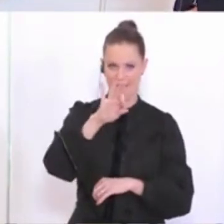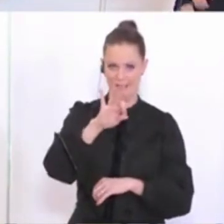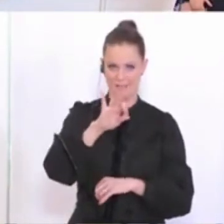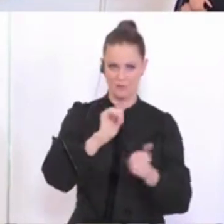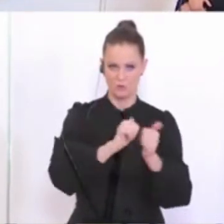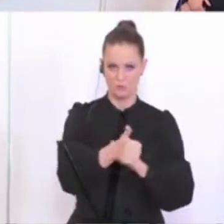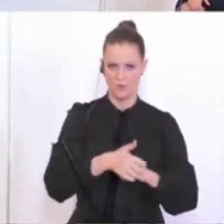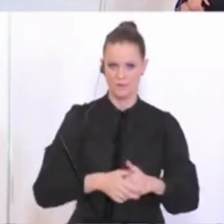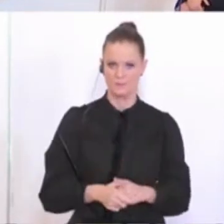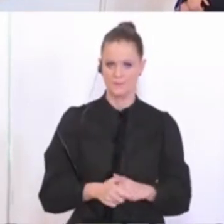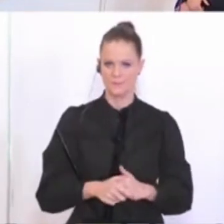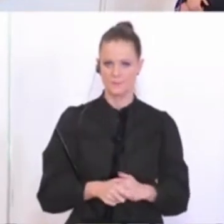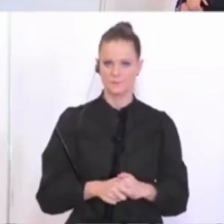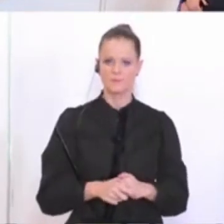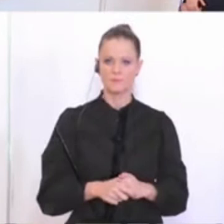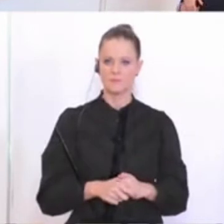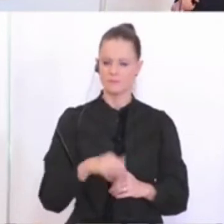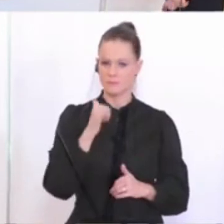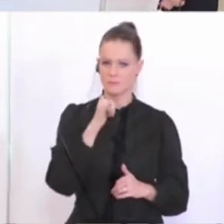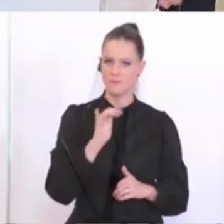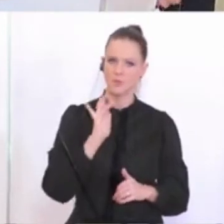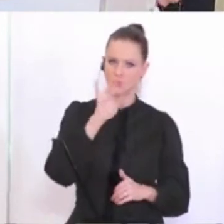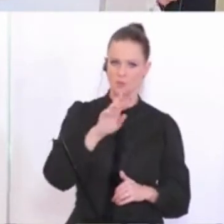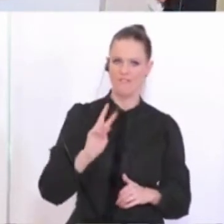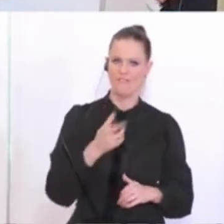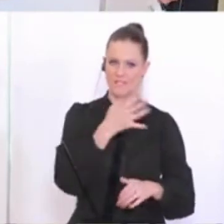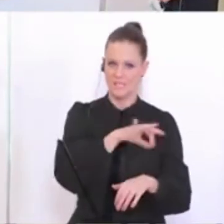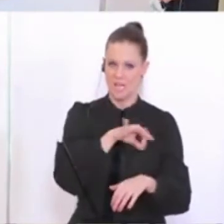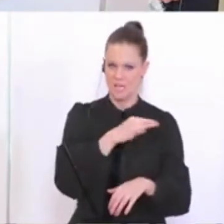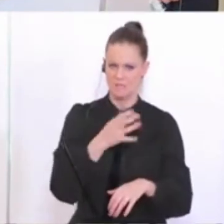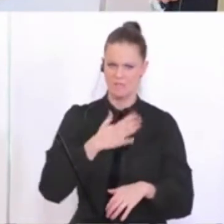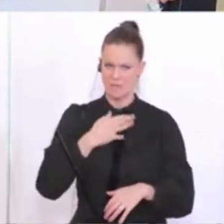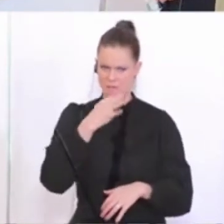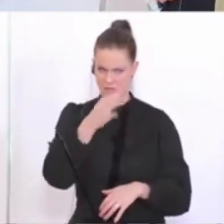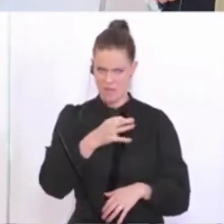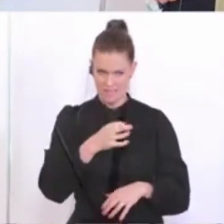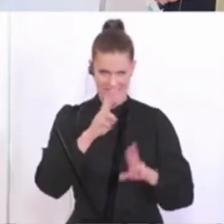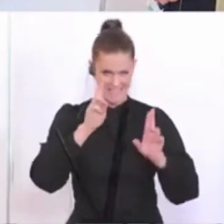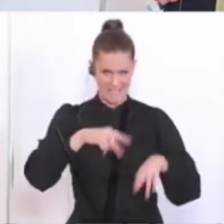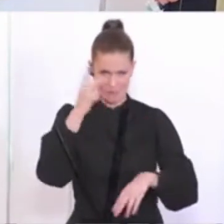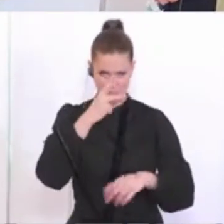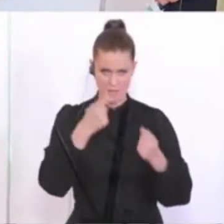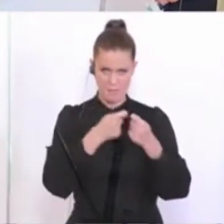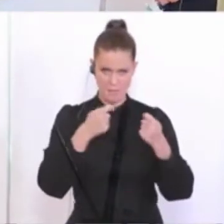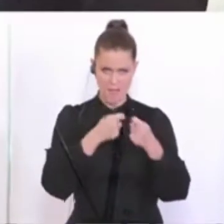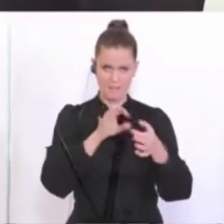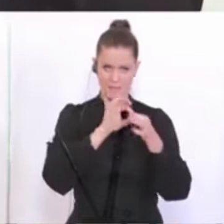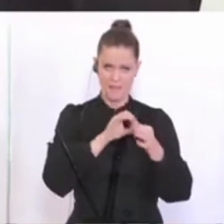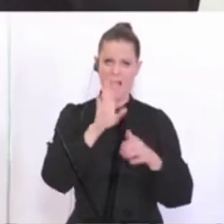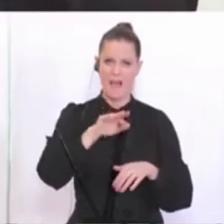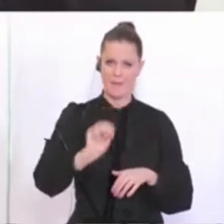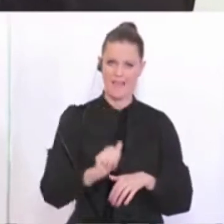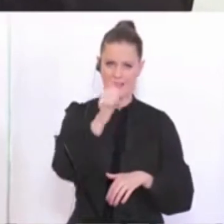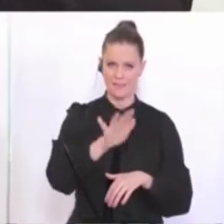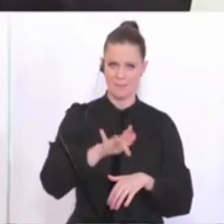Sport. Bitteschön. Ja, an den Herrn Vizekanzler die Frage, also wenn ich es richtig verstanden habe, diese Maßnahmen gelten ab 1.